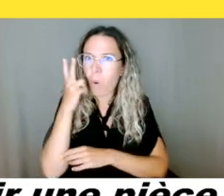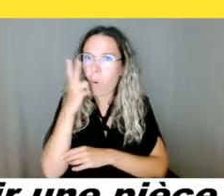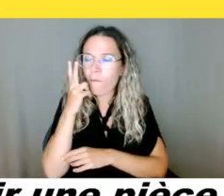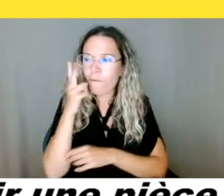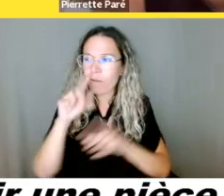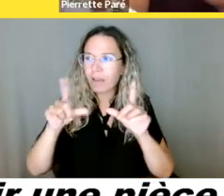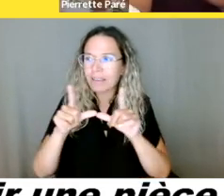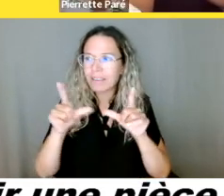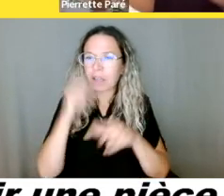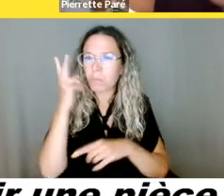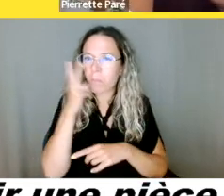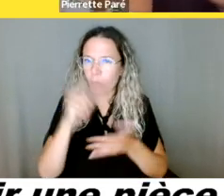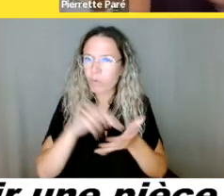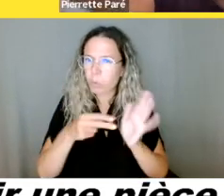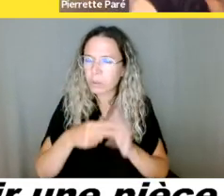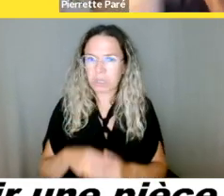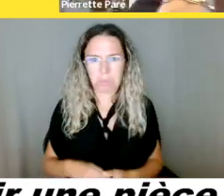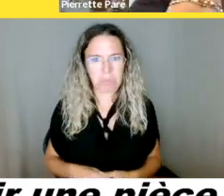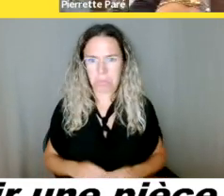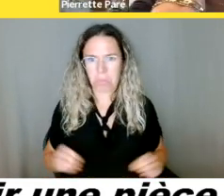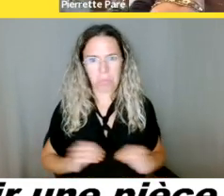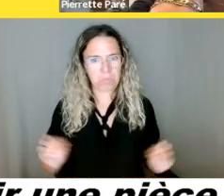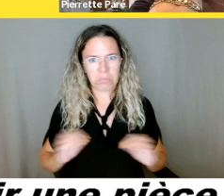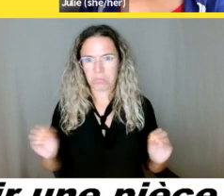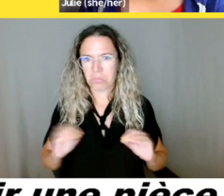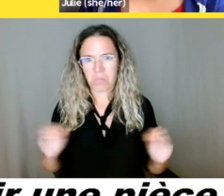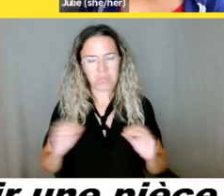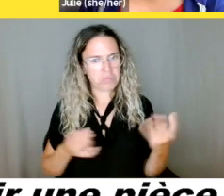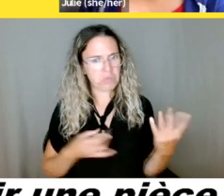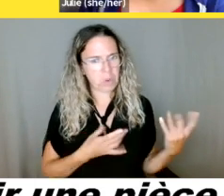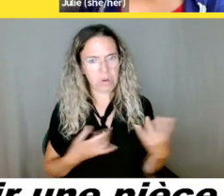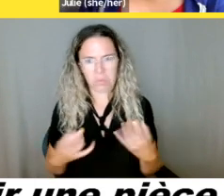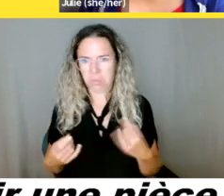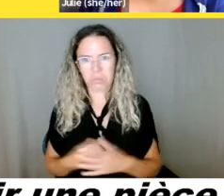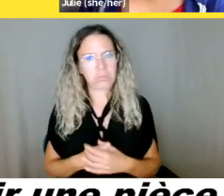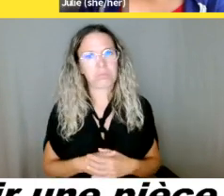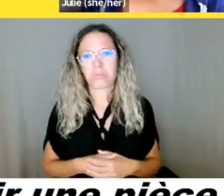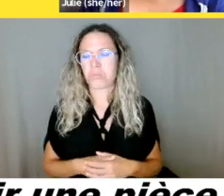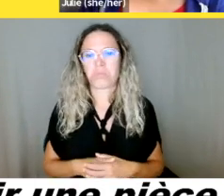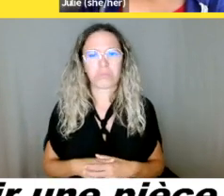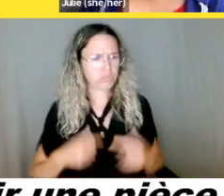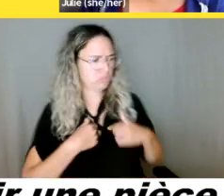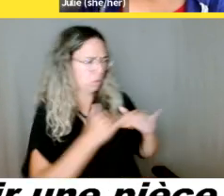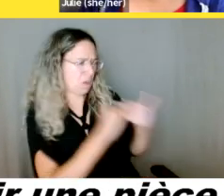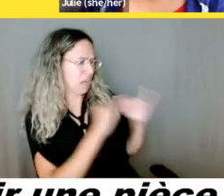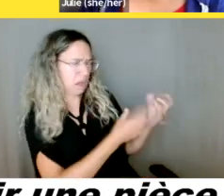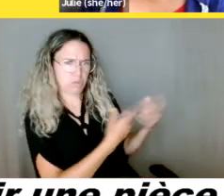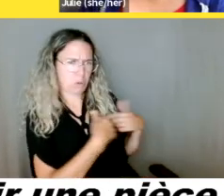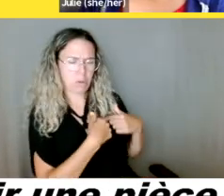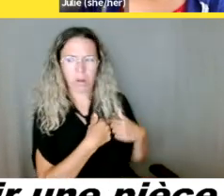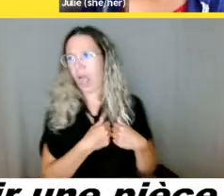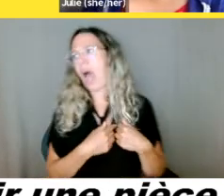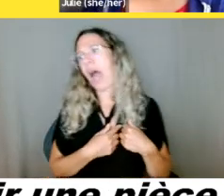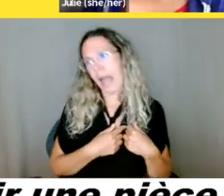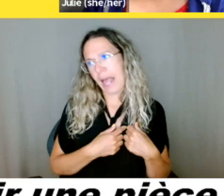jamais. Moi non plus. Bien, d'abord, il va falloir vous informer auprès de la SRAQ, parce que si jamais